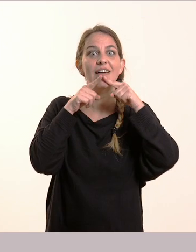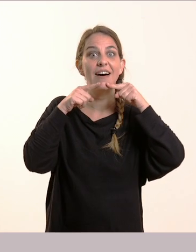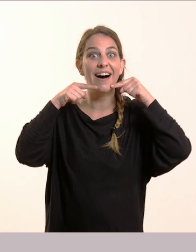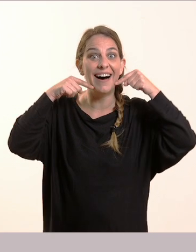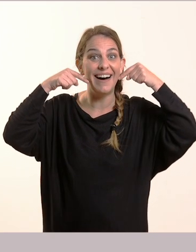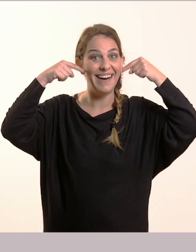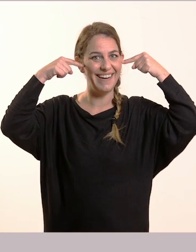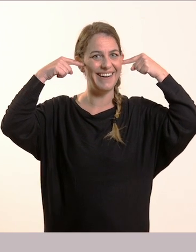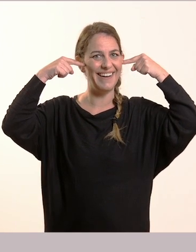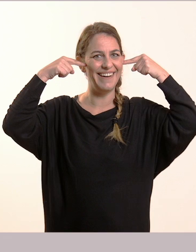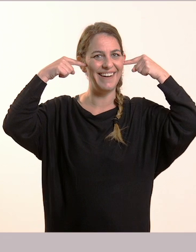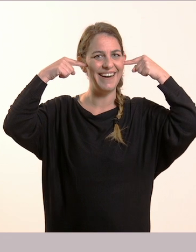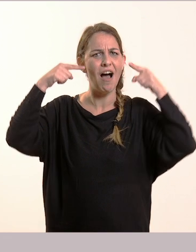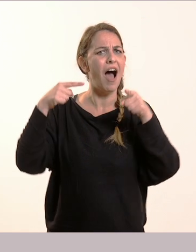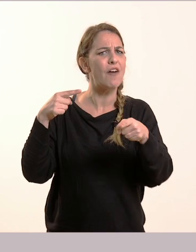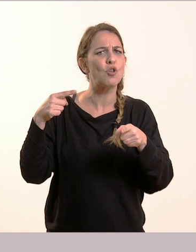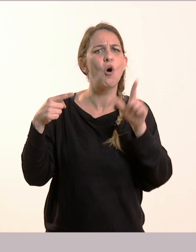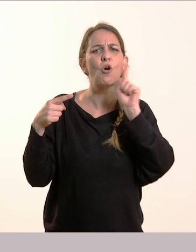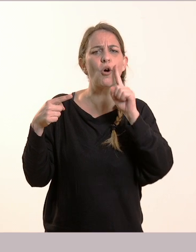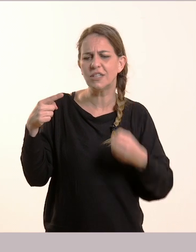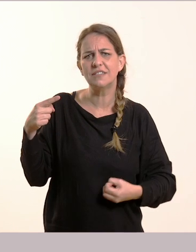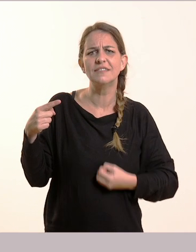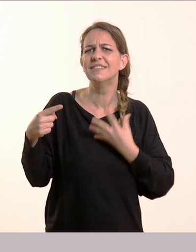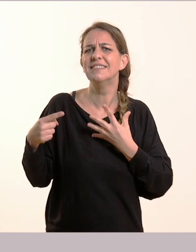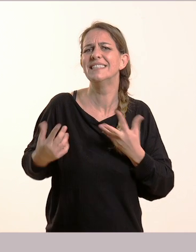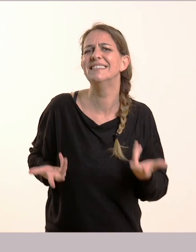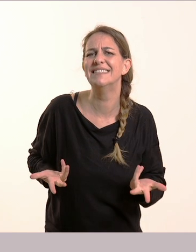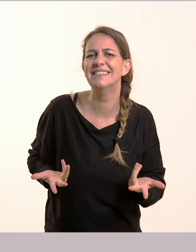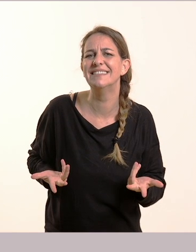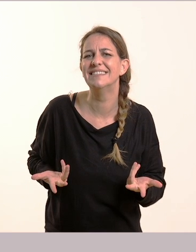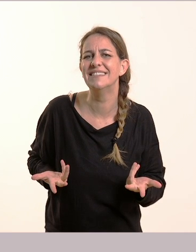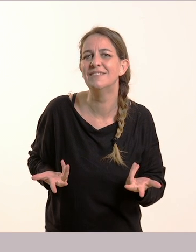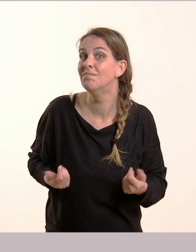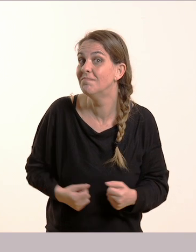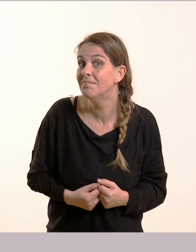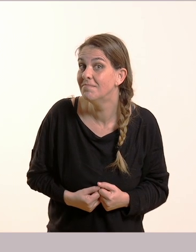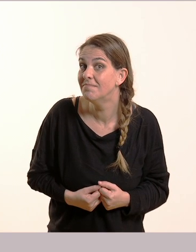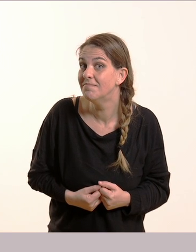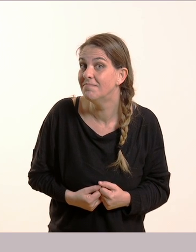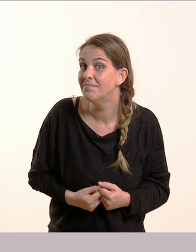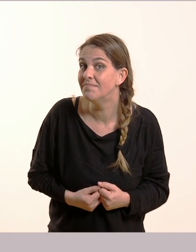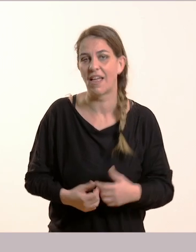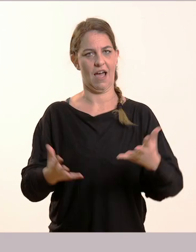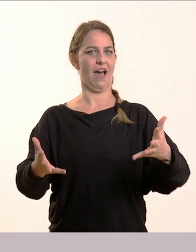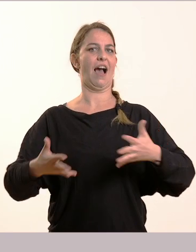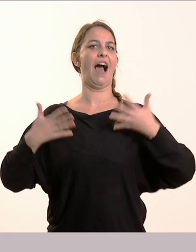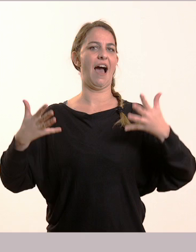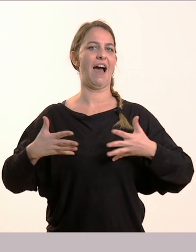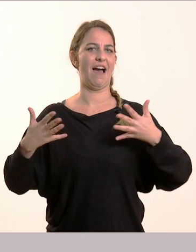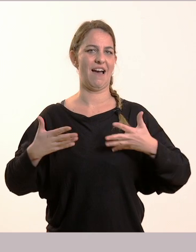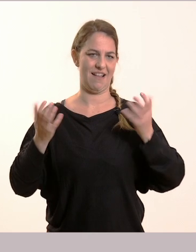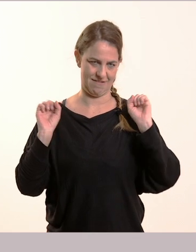Τι συναισθημα νιώθει αυτό το παιδάκι. Για να δούμε. Χαρά! Πάρα πολύ ωραία!